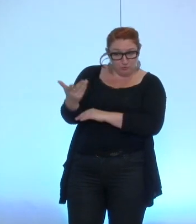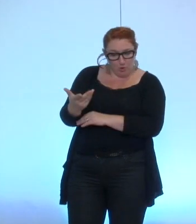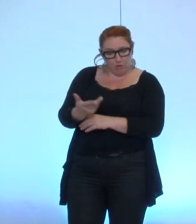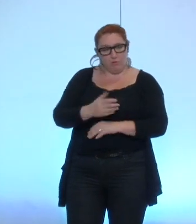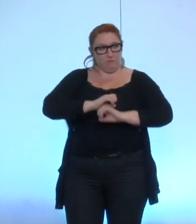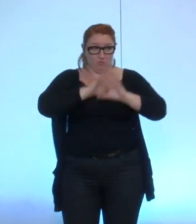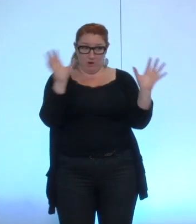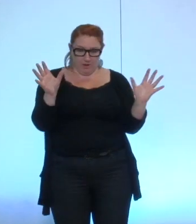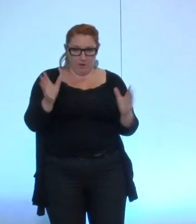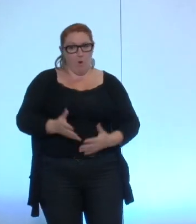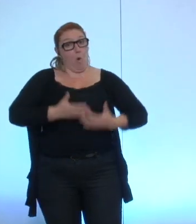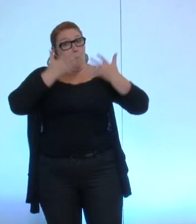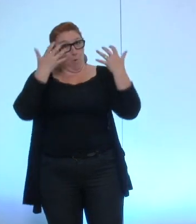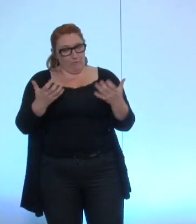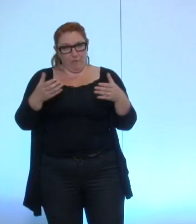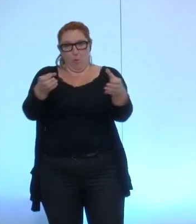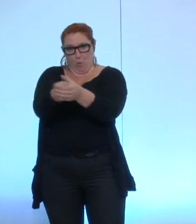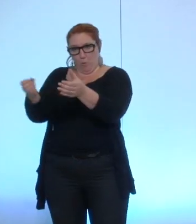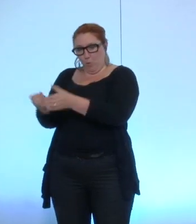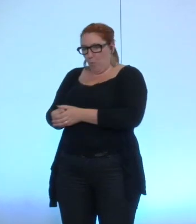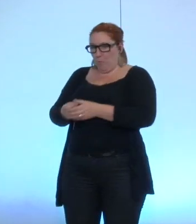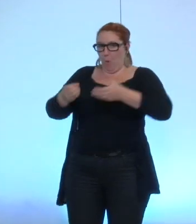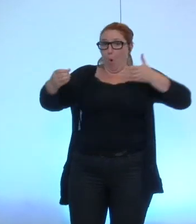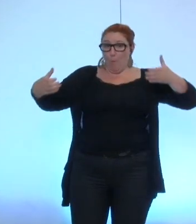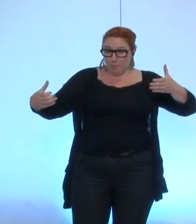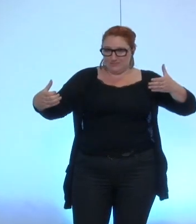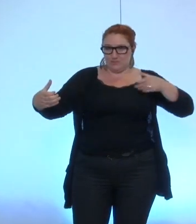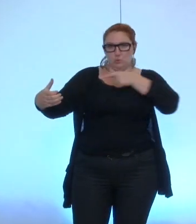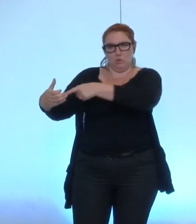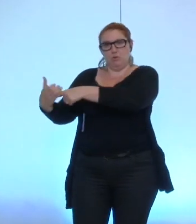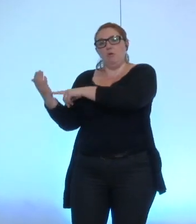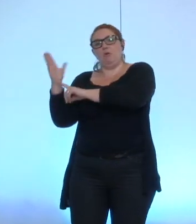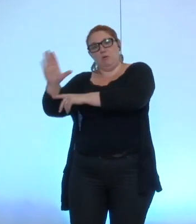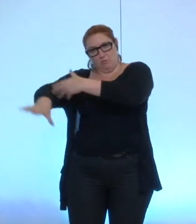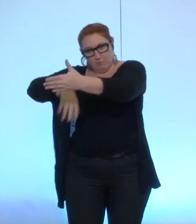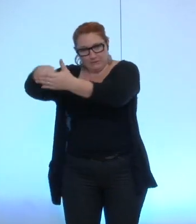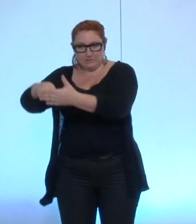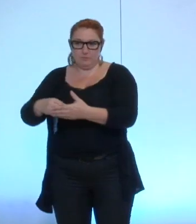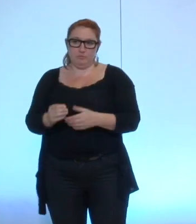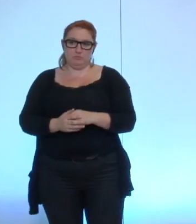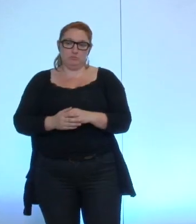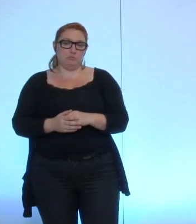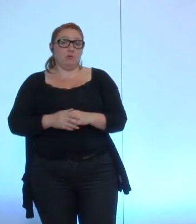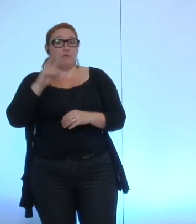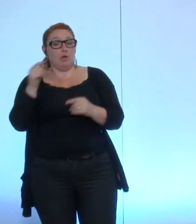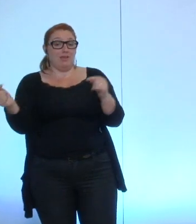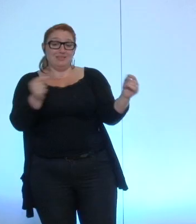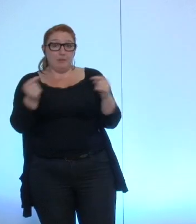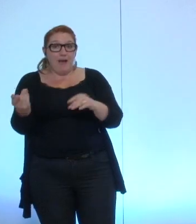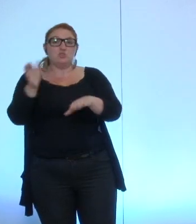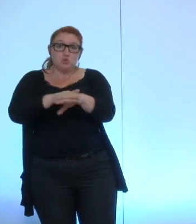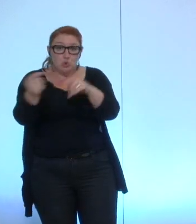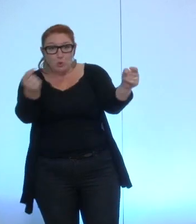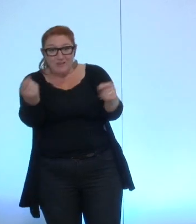souhaitons que les oppositions soient représentées d'une façon ou d'une autre là je crois que c'est pas la peine d'avoir un débat sur le débat du